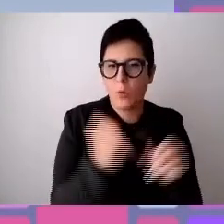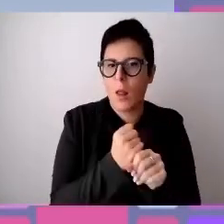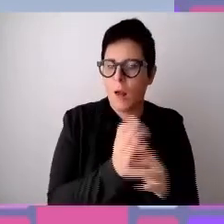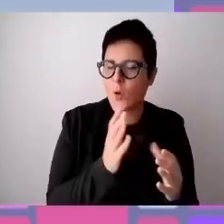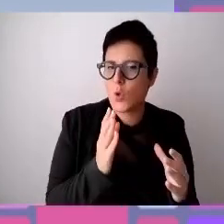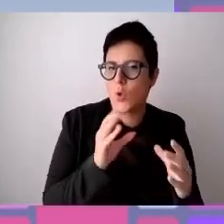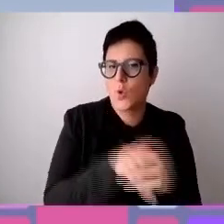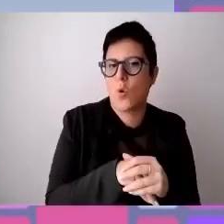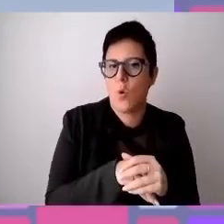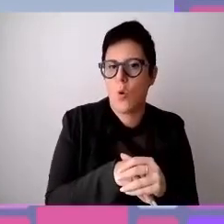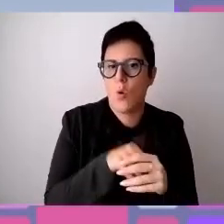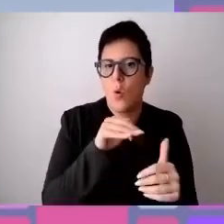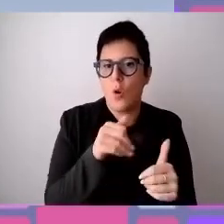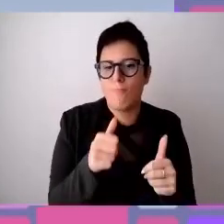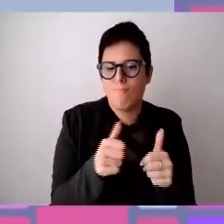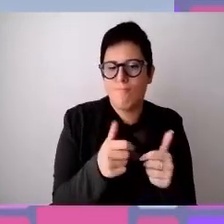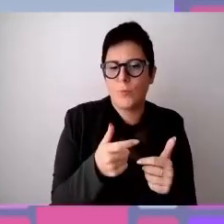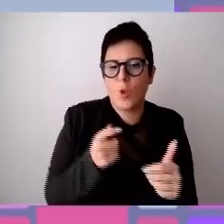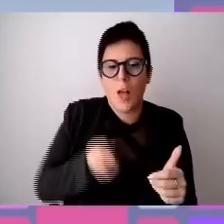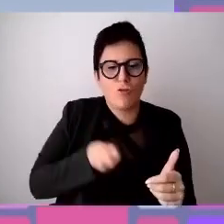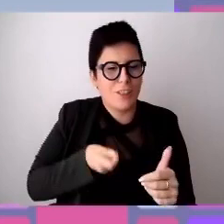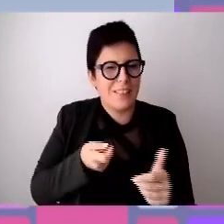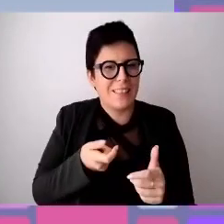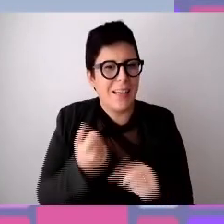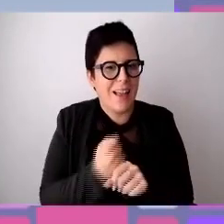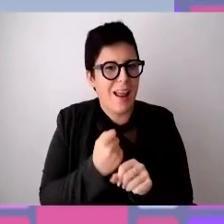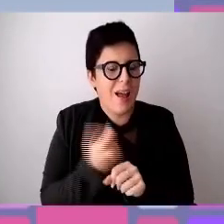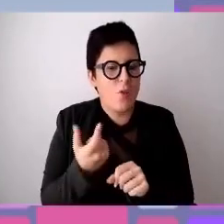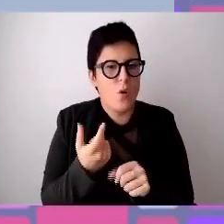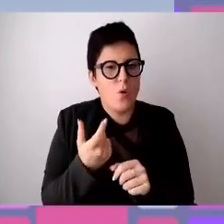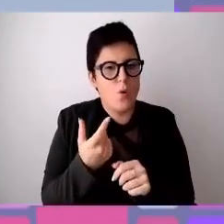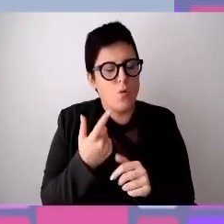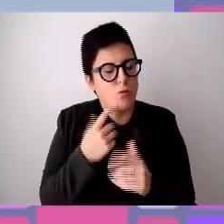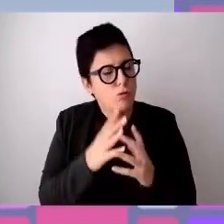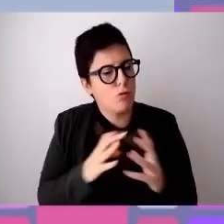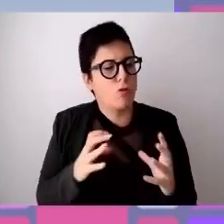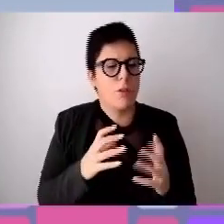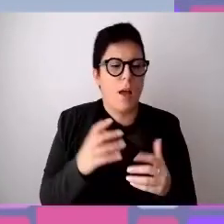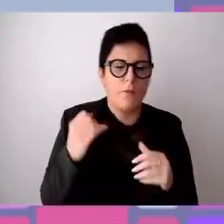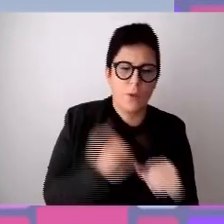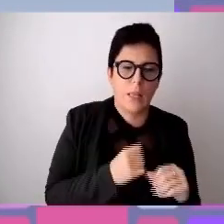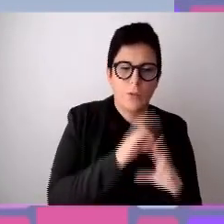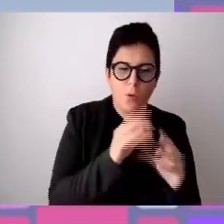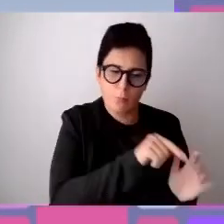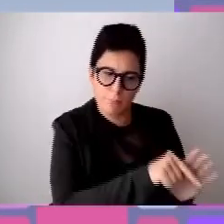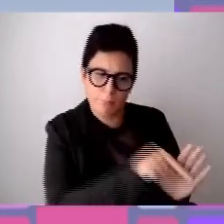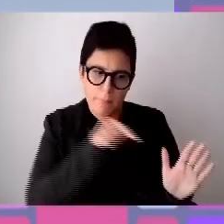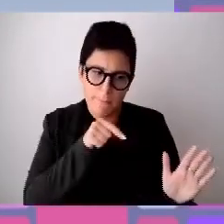se non col tramite appunto di agenzie per il lavoro società specializzate fondazioni associazioni